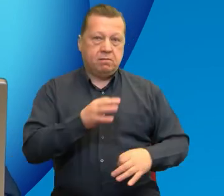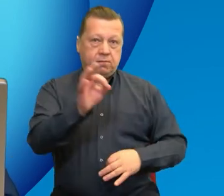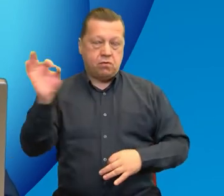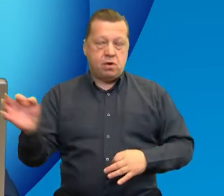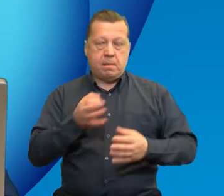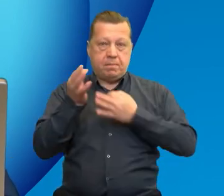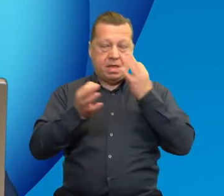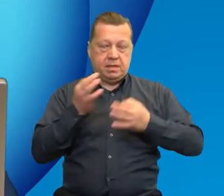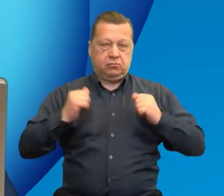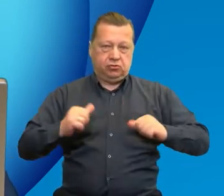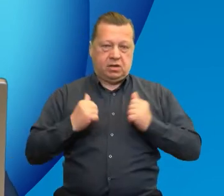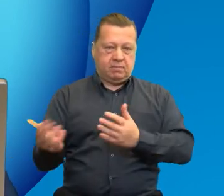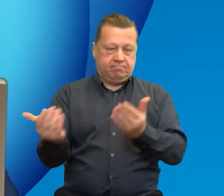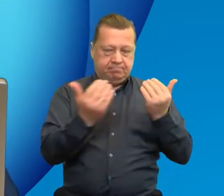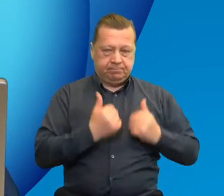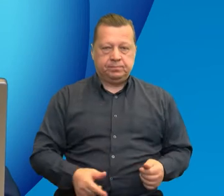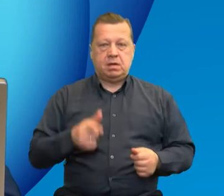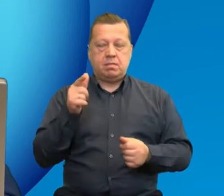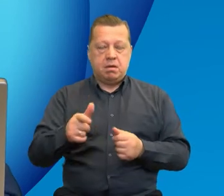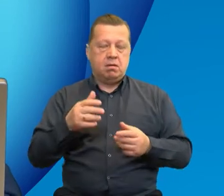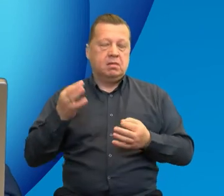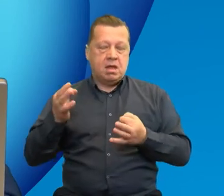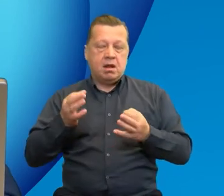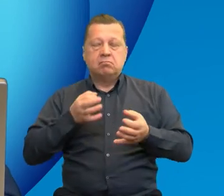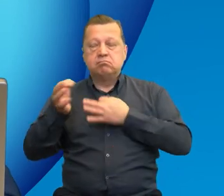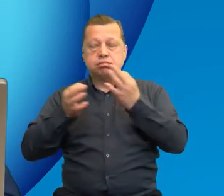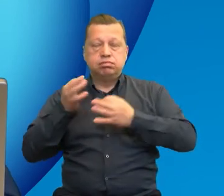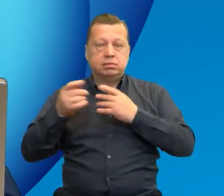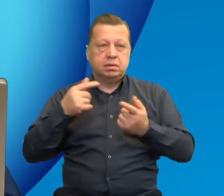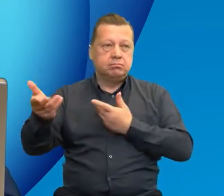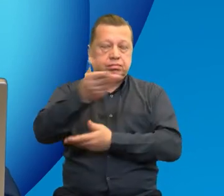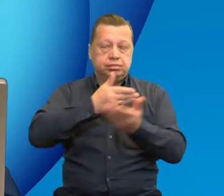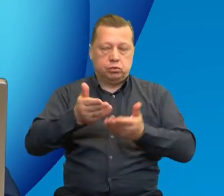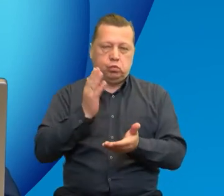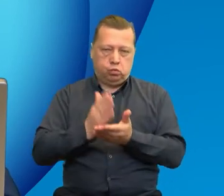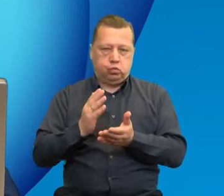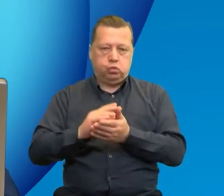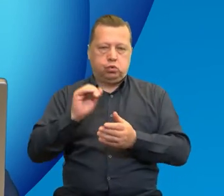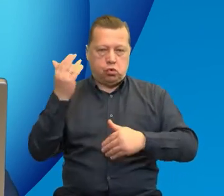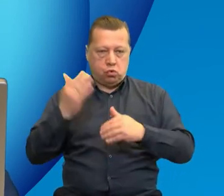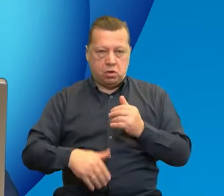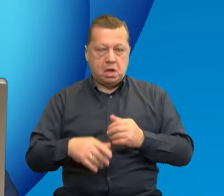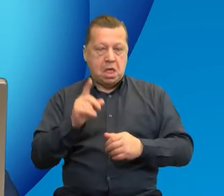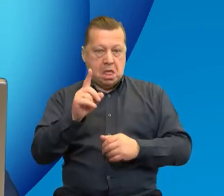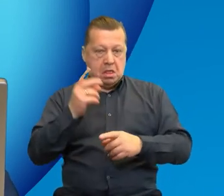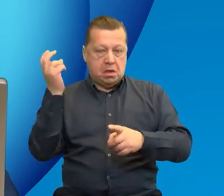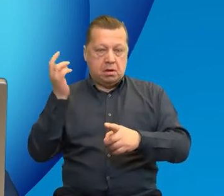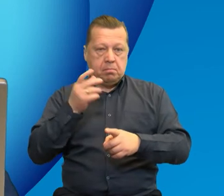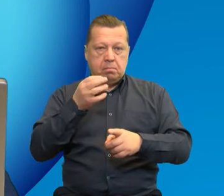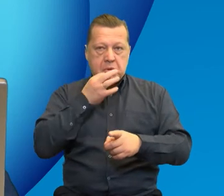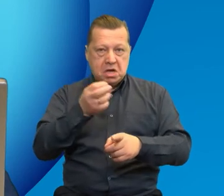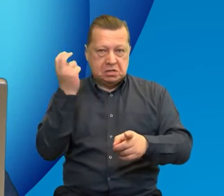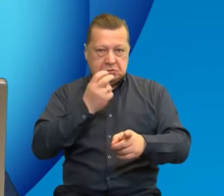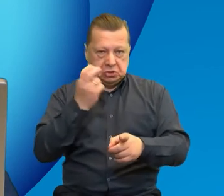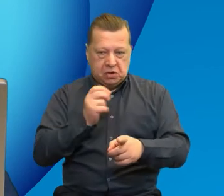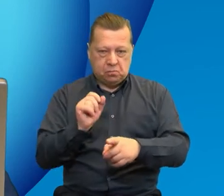prezentacji przykładowych projektów Interreg. Widzę, że jest jedno ciekawe pytanie dotyczące